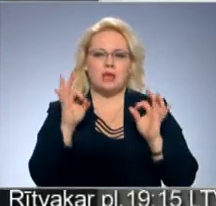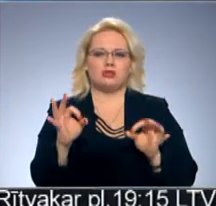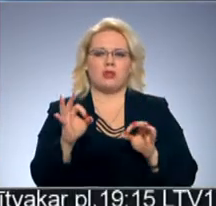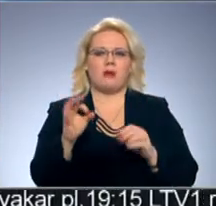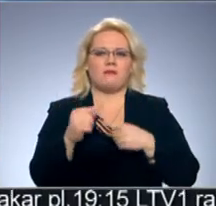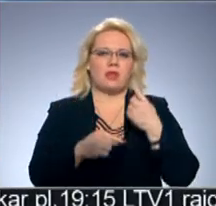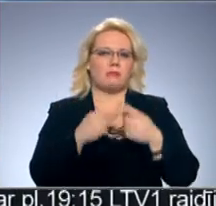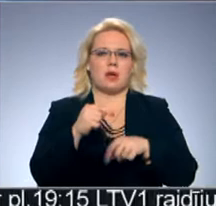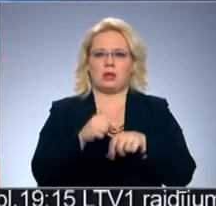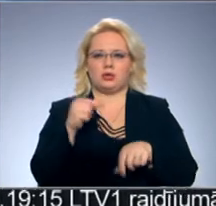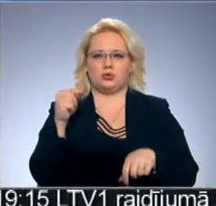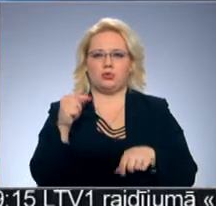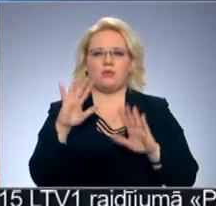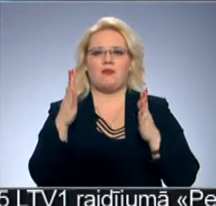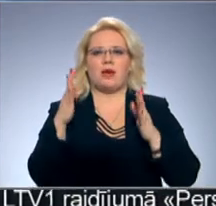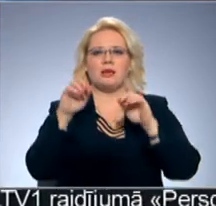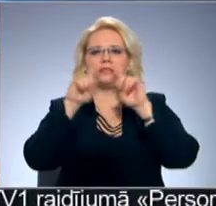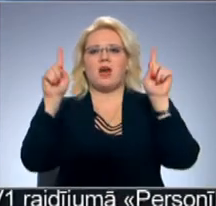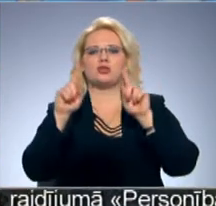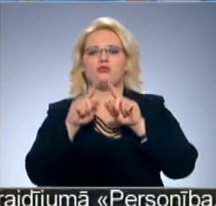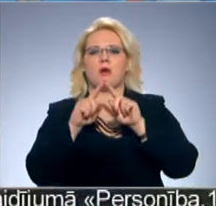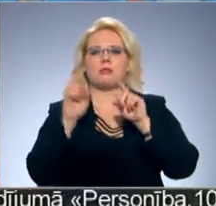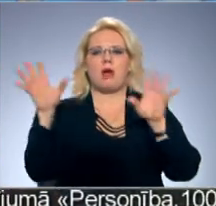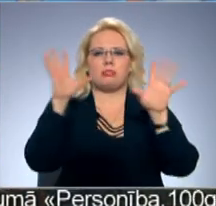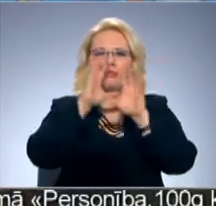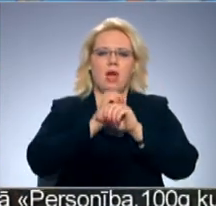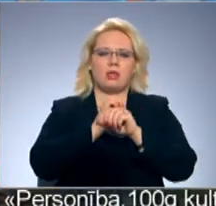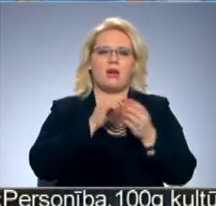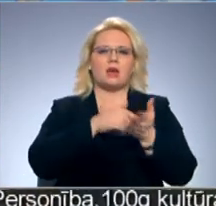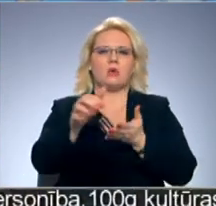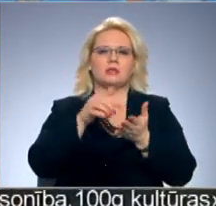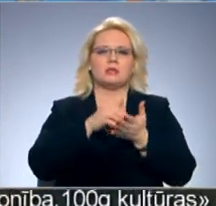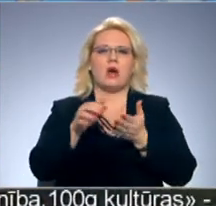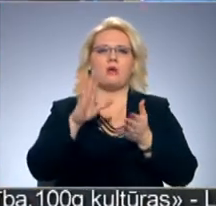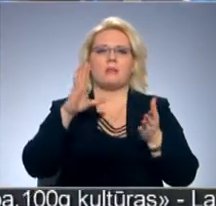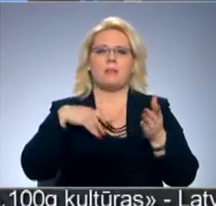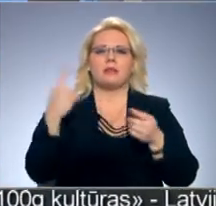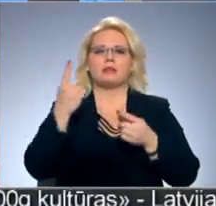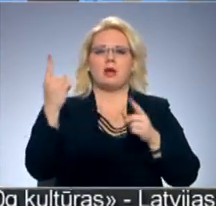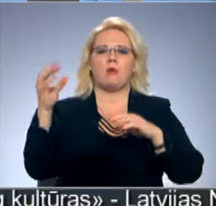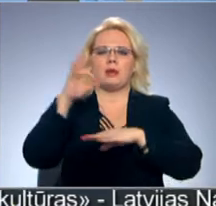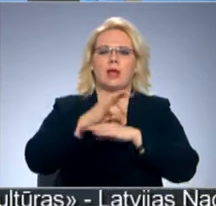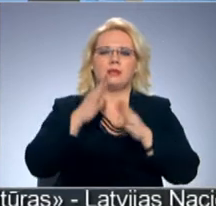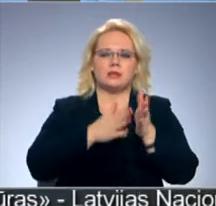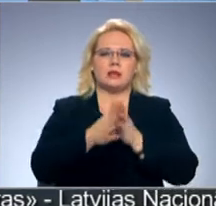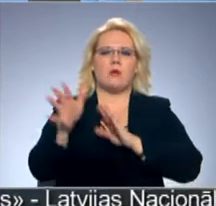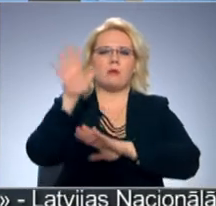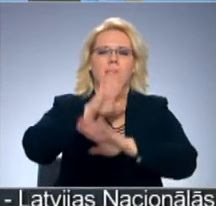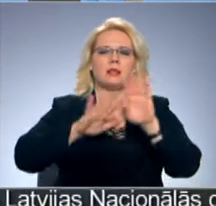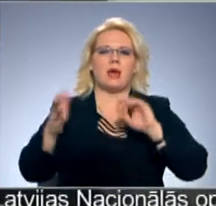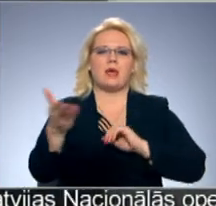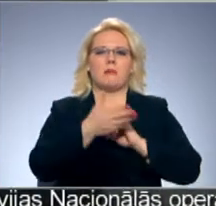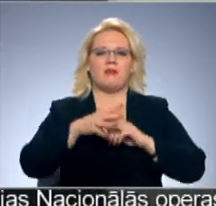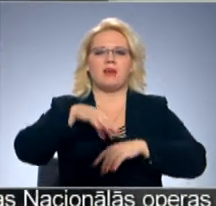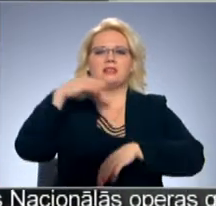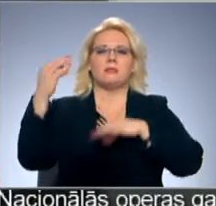izjūtu. Vai no zvaigžņotā naktī vai ejot cauri pēc salrieti, cauri miglainai, pļavai, smilgu pļavai,